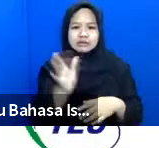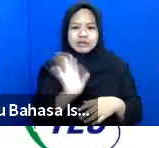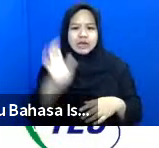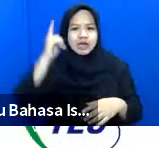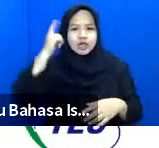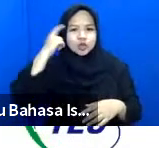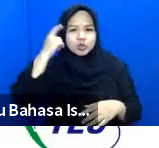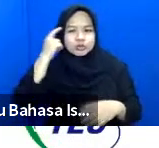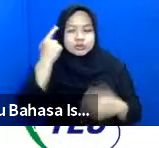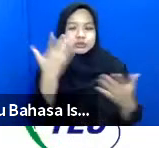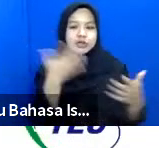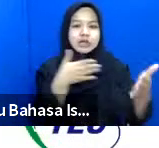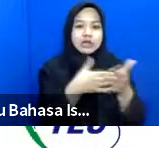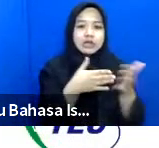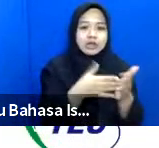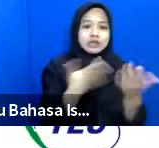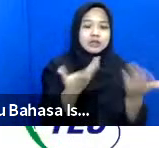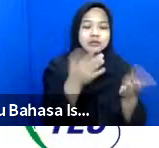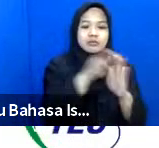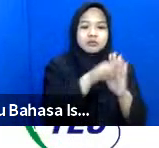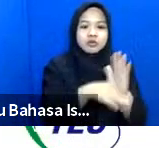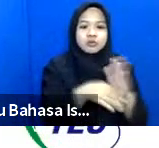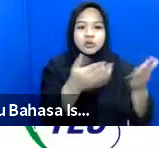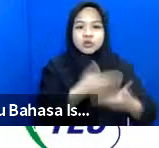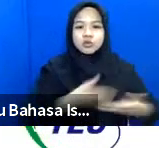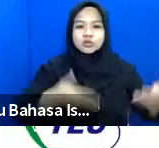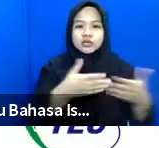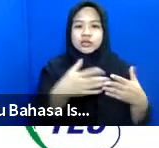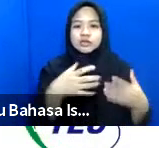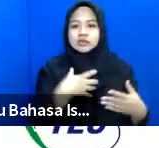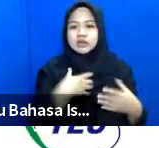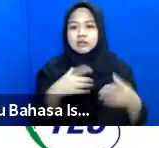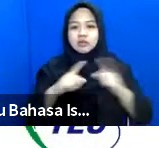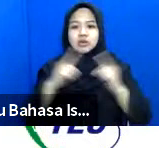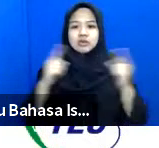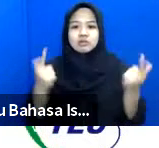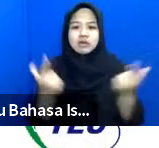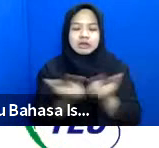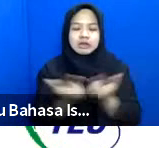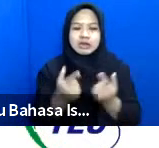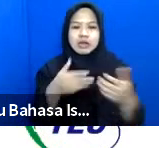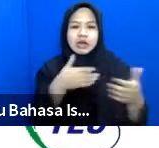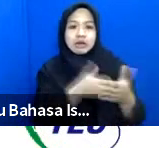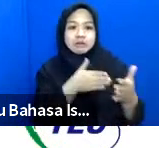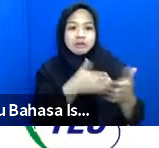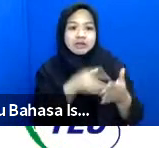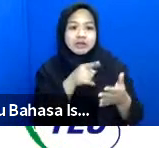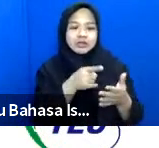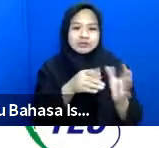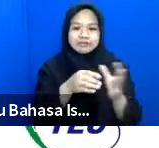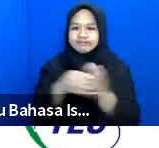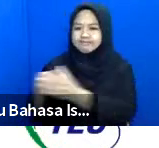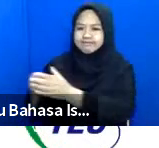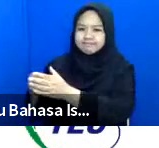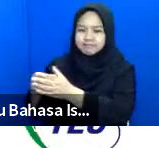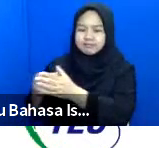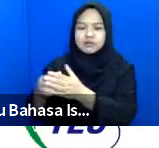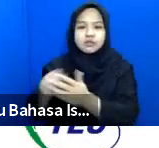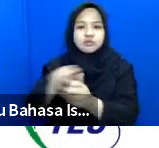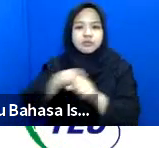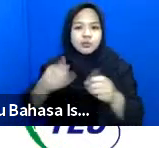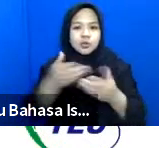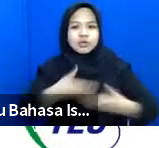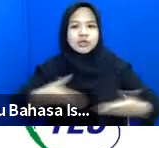tantangan norma sosial sikap dan kelembagaan dan singkirkan hambatan-hambatan tersebut serta menciptakan